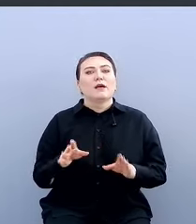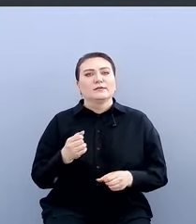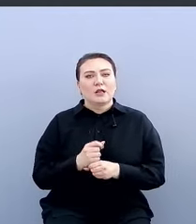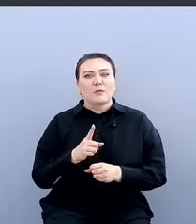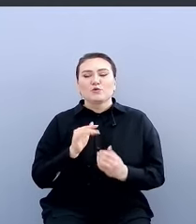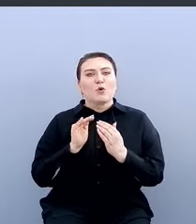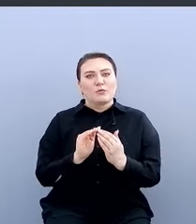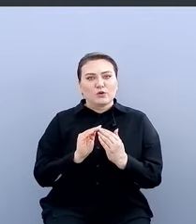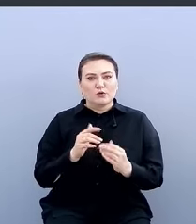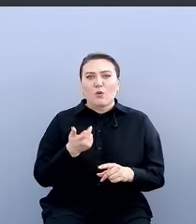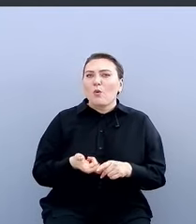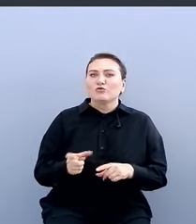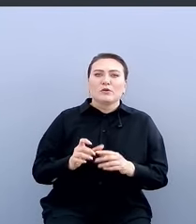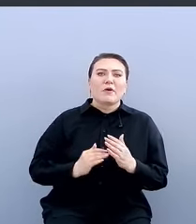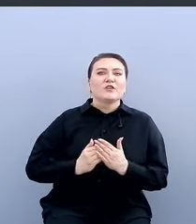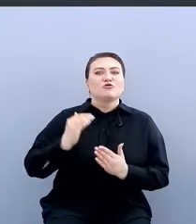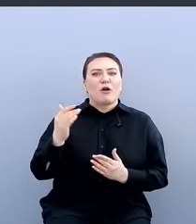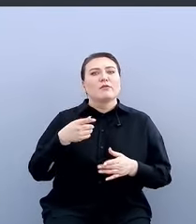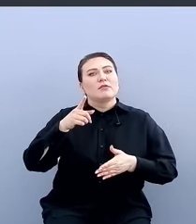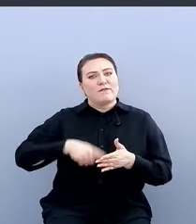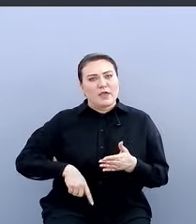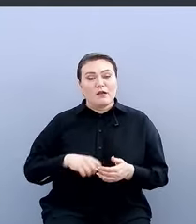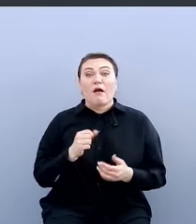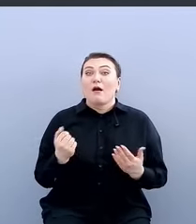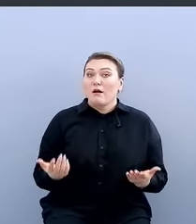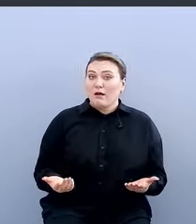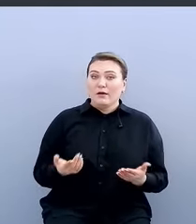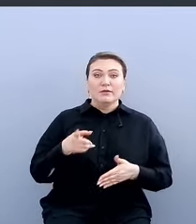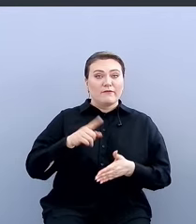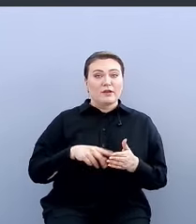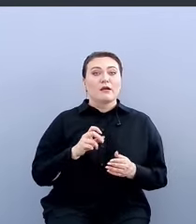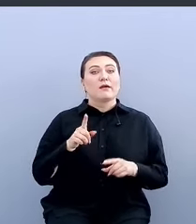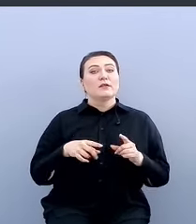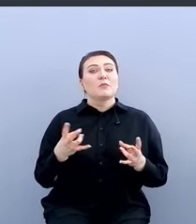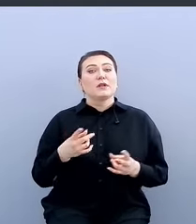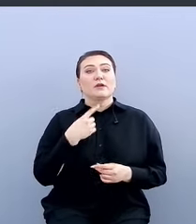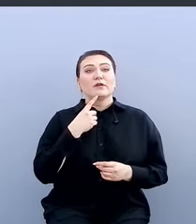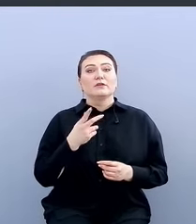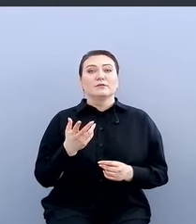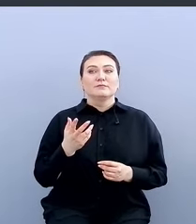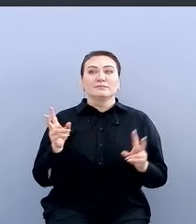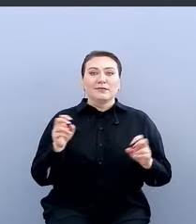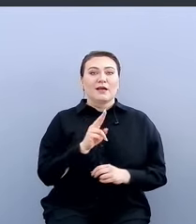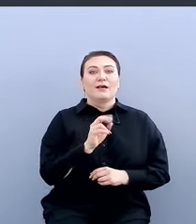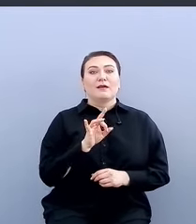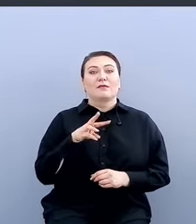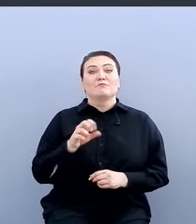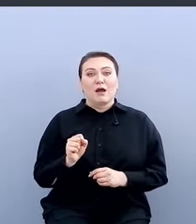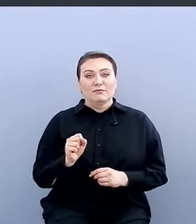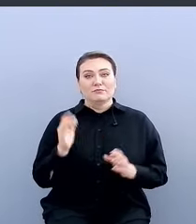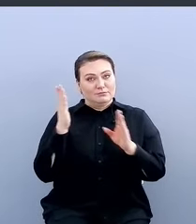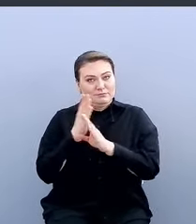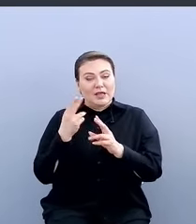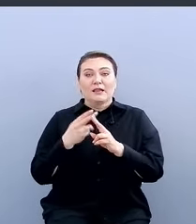очень сильно повышает доверие, а доверие, или, как иногда принято говорить, карма, это очень важная штука,